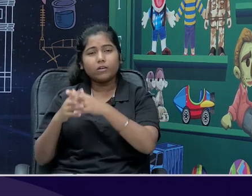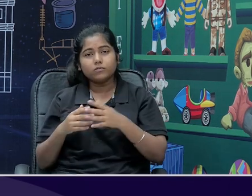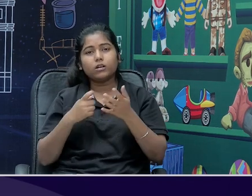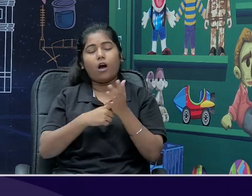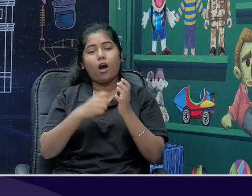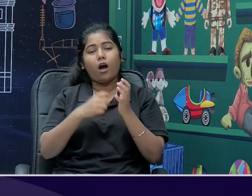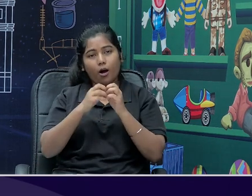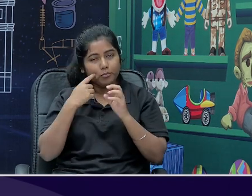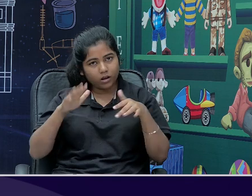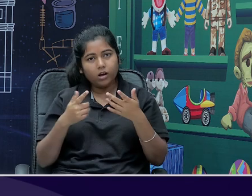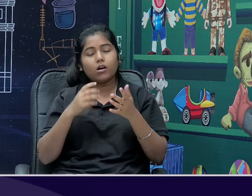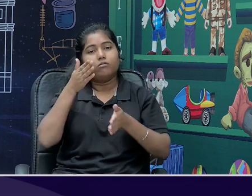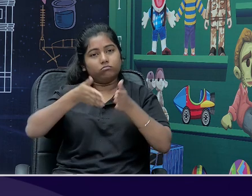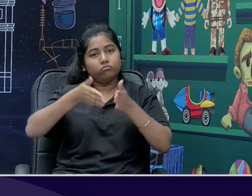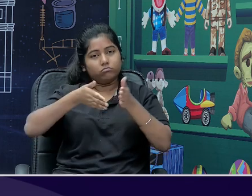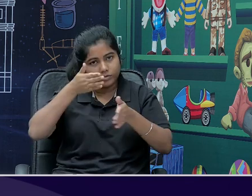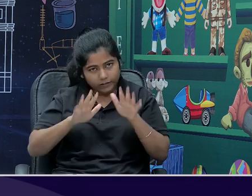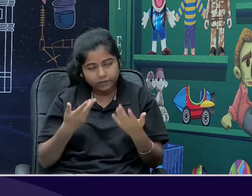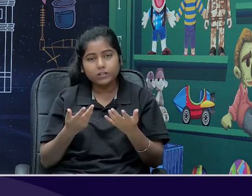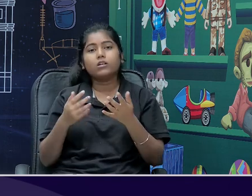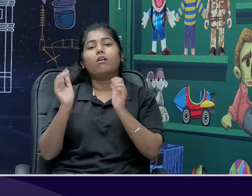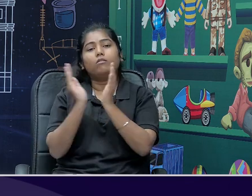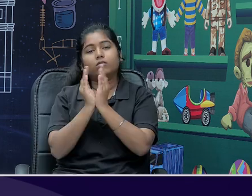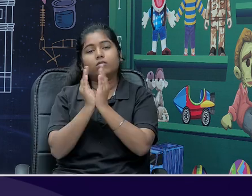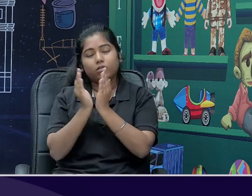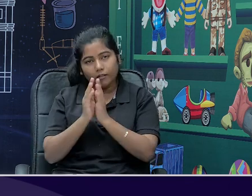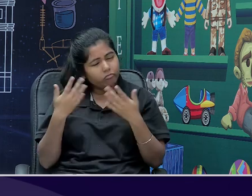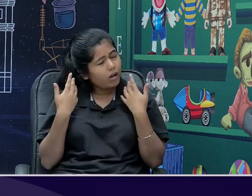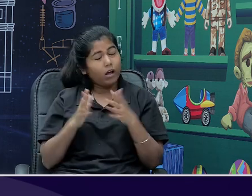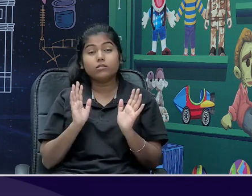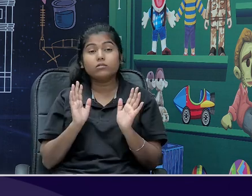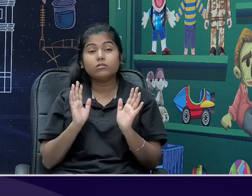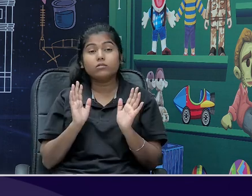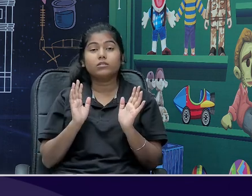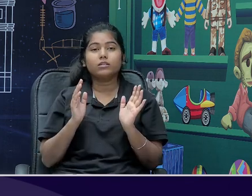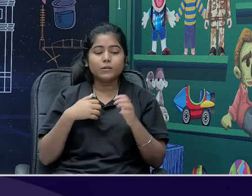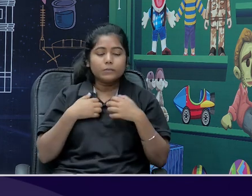बिया रिजर्व बैंक ओफ इंडिया की देखे लाइफ